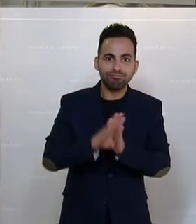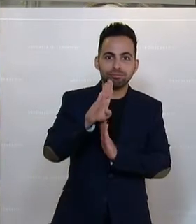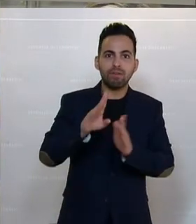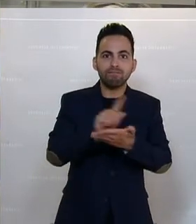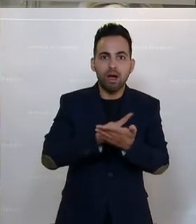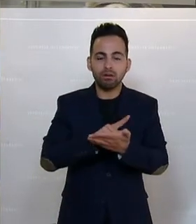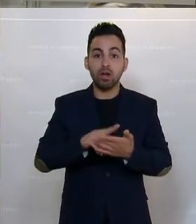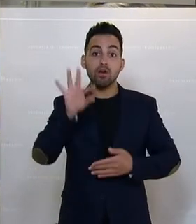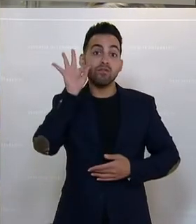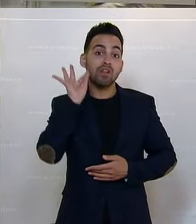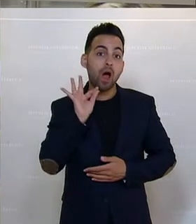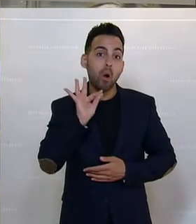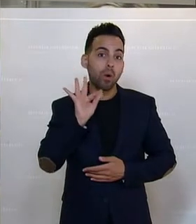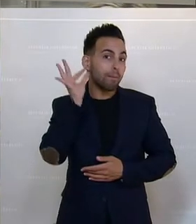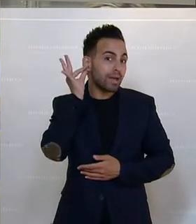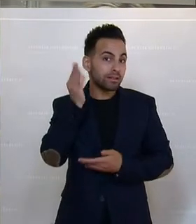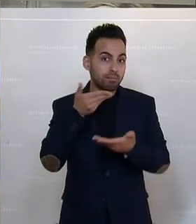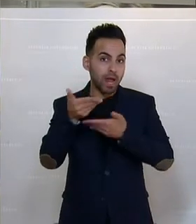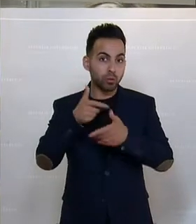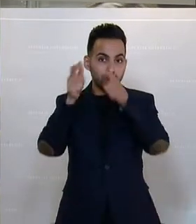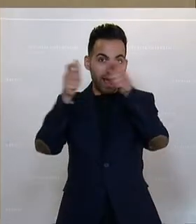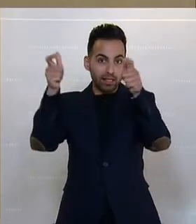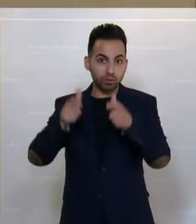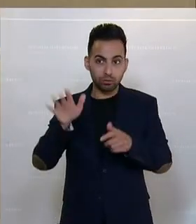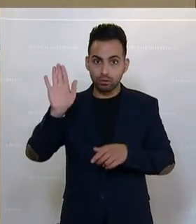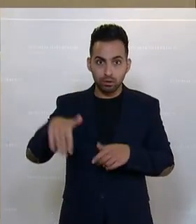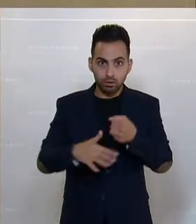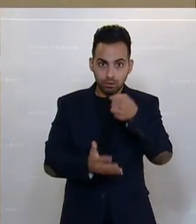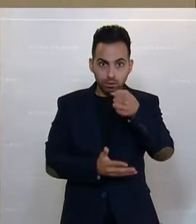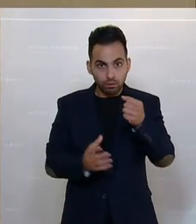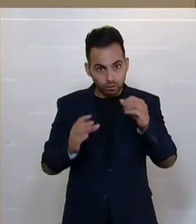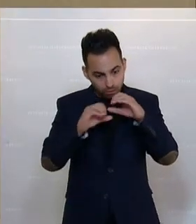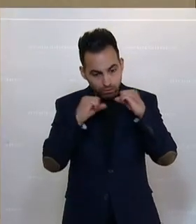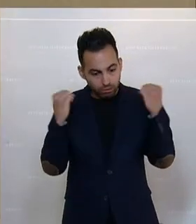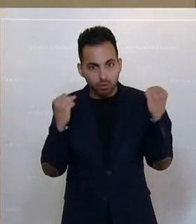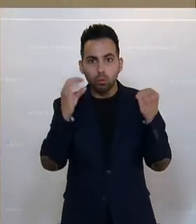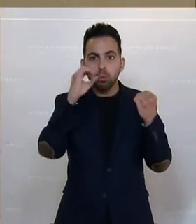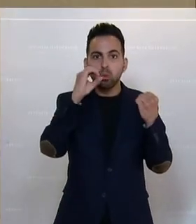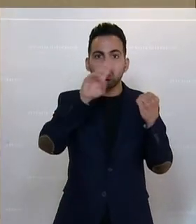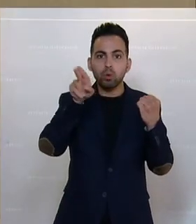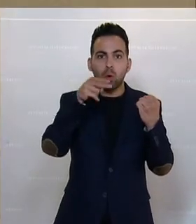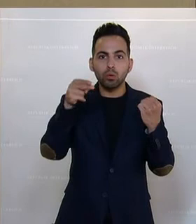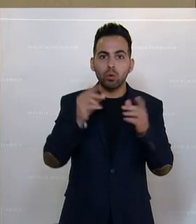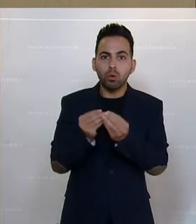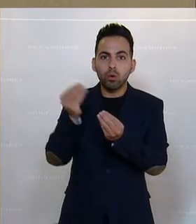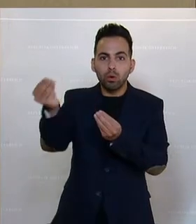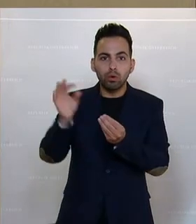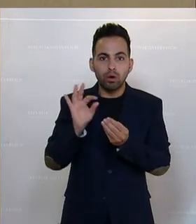bei den Frauen und Mädchenberatungseinrichtungen, für die kein Cent vorgesehen ist, außer sie sind vielleicht auch Familienberatungsstellen,